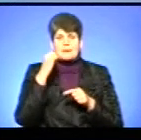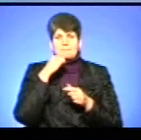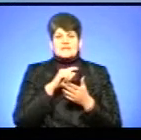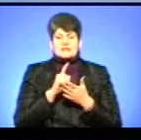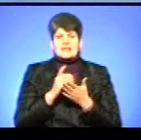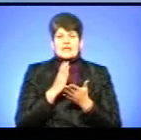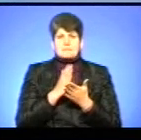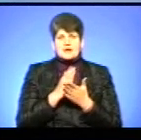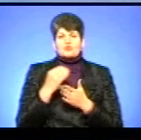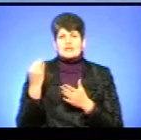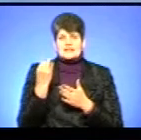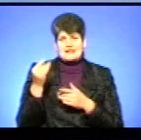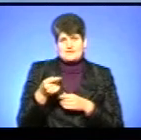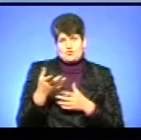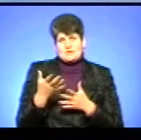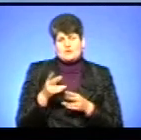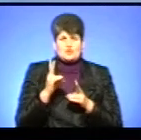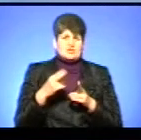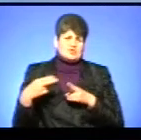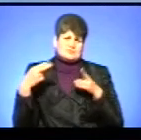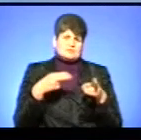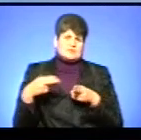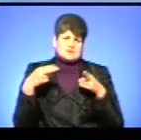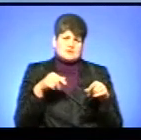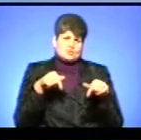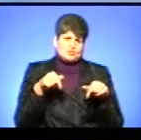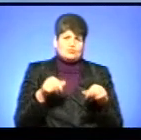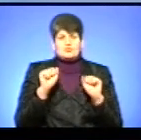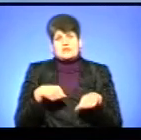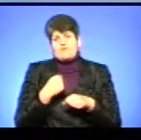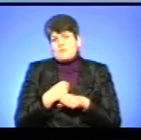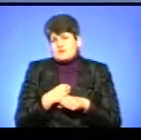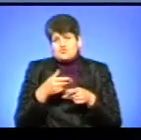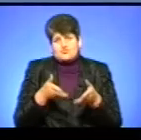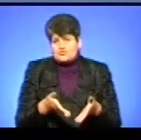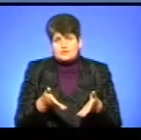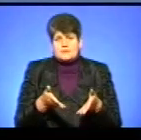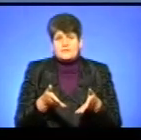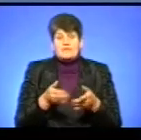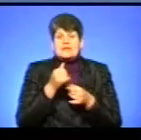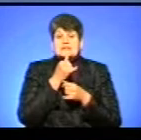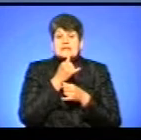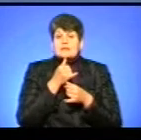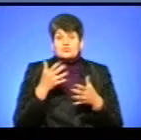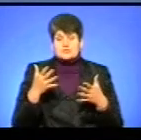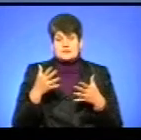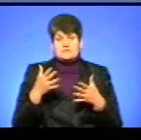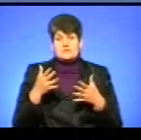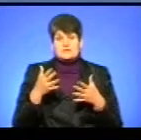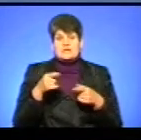мають певний інтерес в Тернополі, які дуже часто сюди їздять, які, можливо, працюють, онеможливило їхню